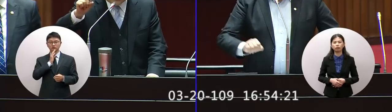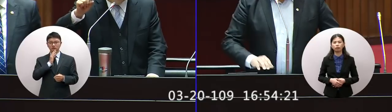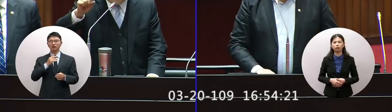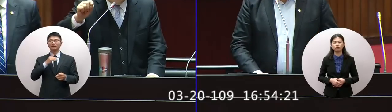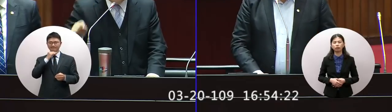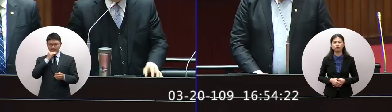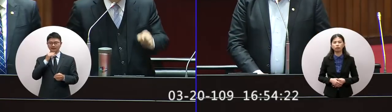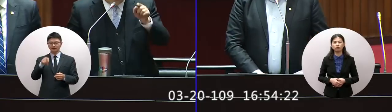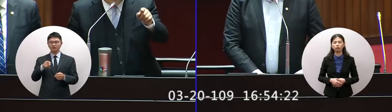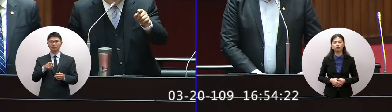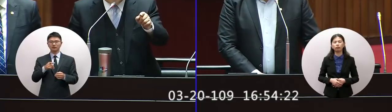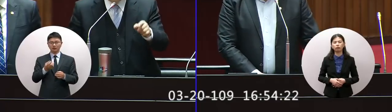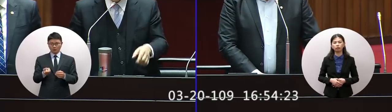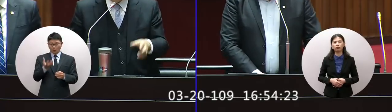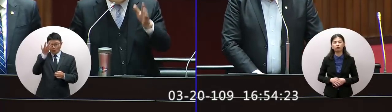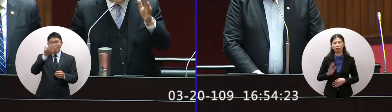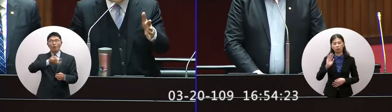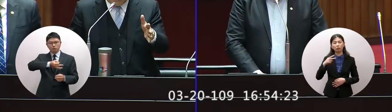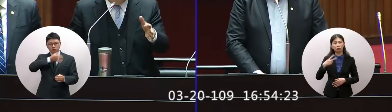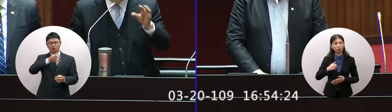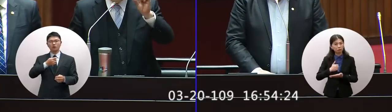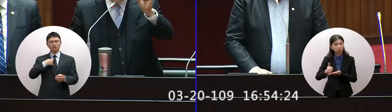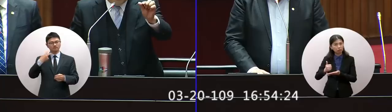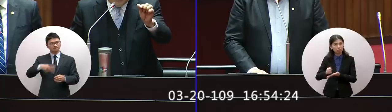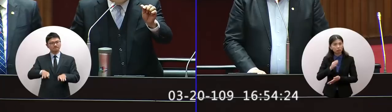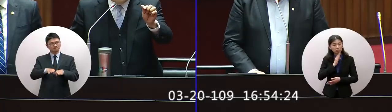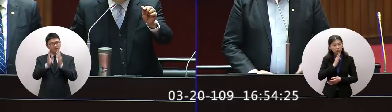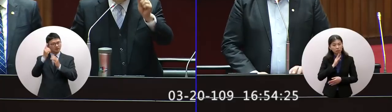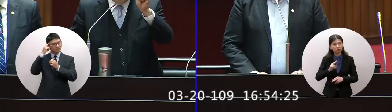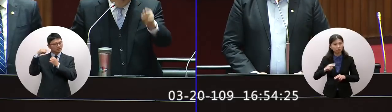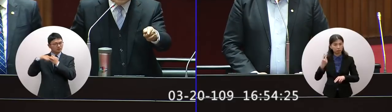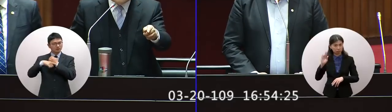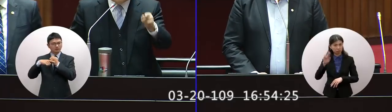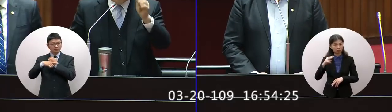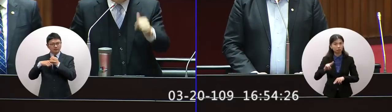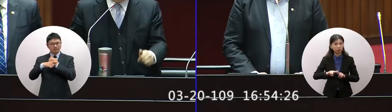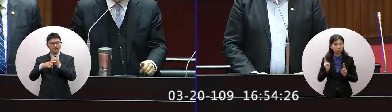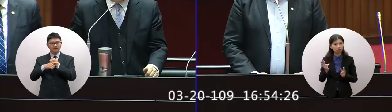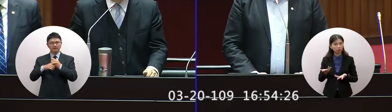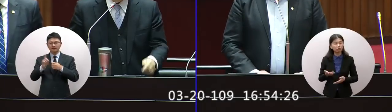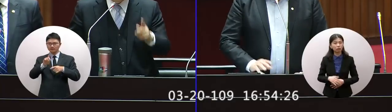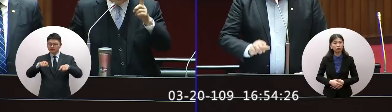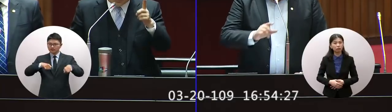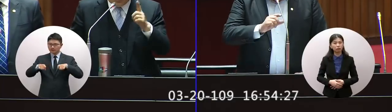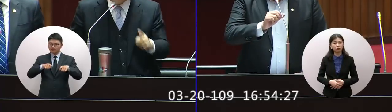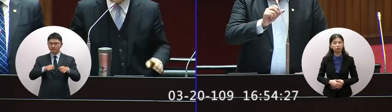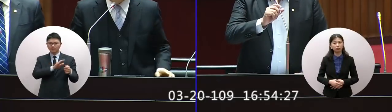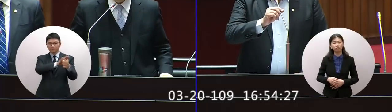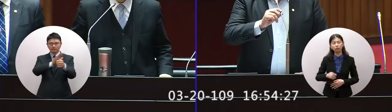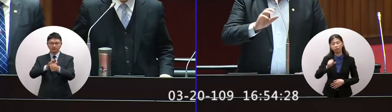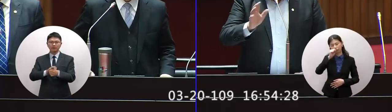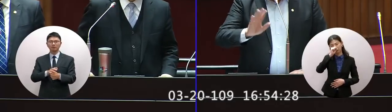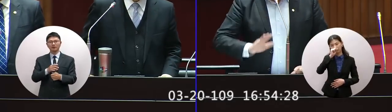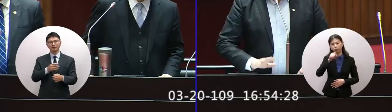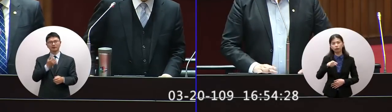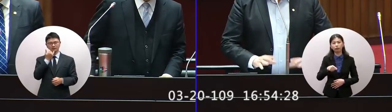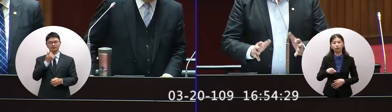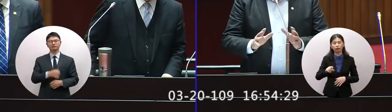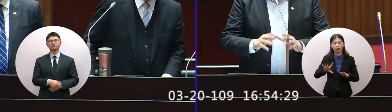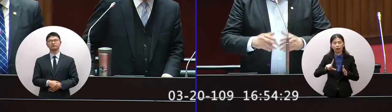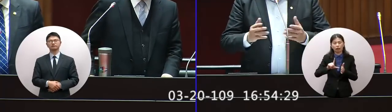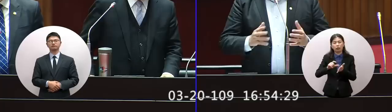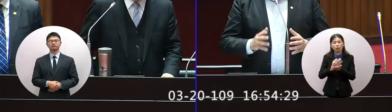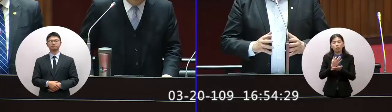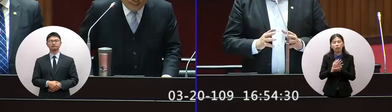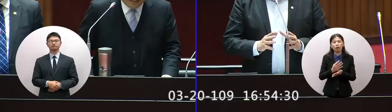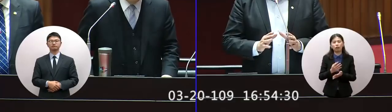釋放肯定的範圍我們會來思考怎麼樣的方式最方便最有效一定願意時間的